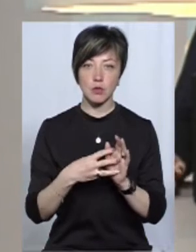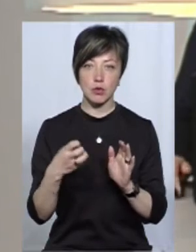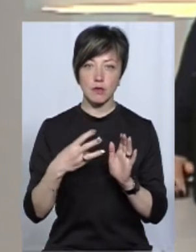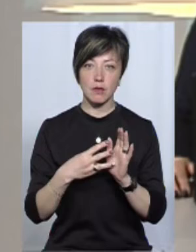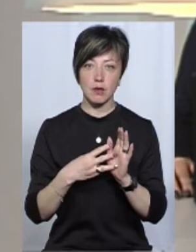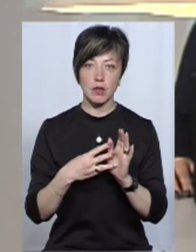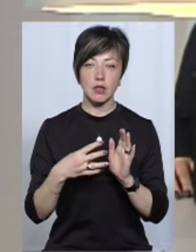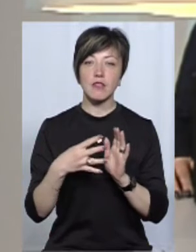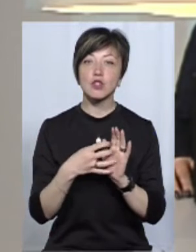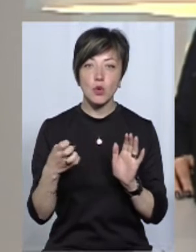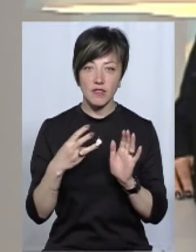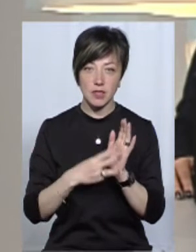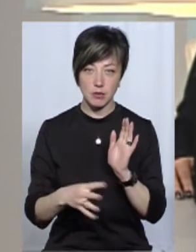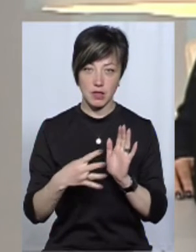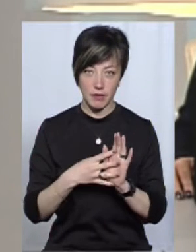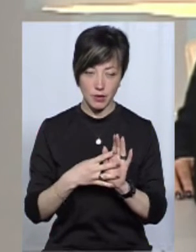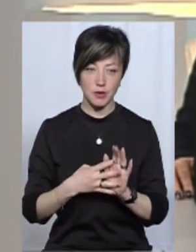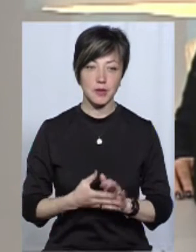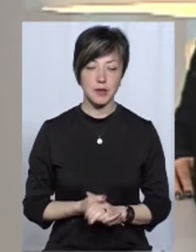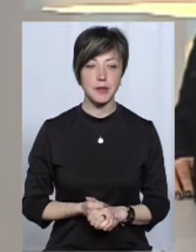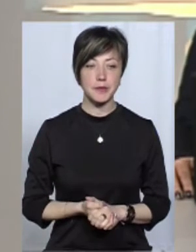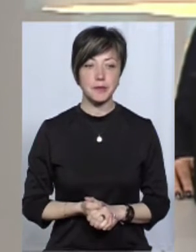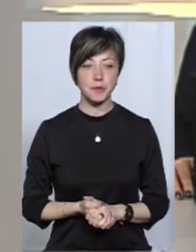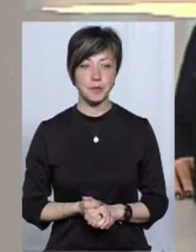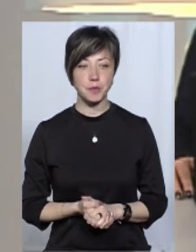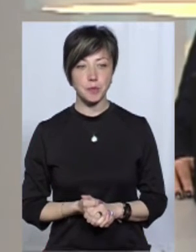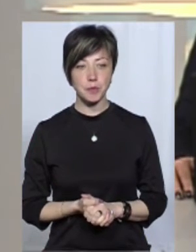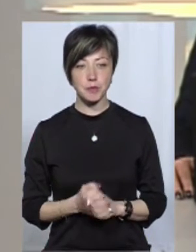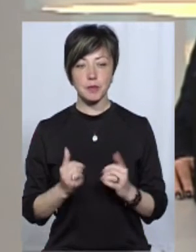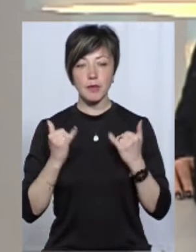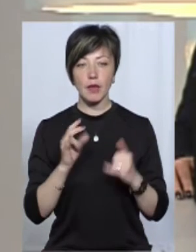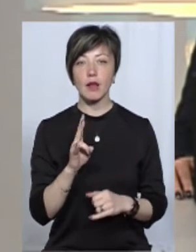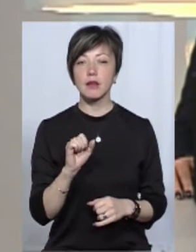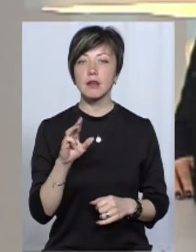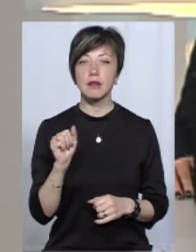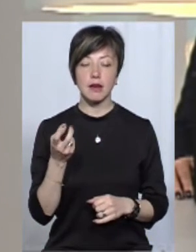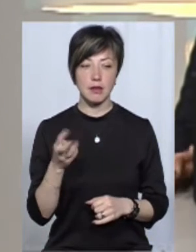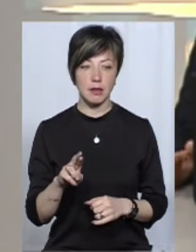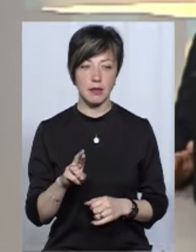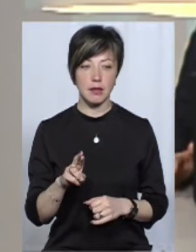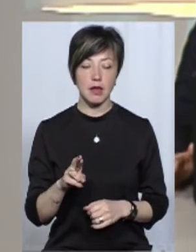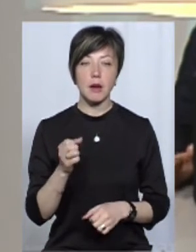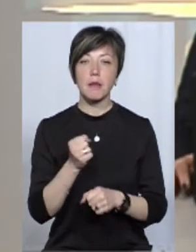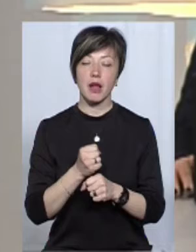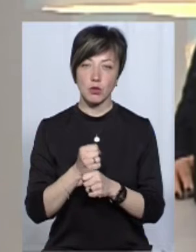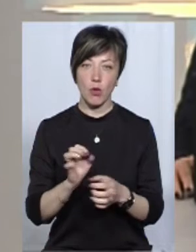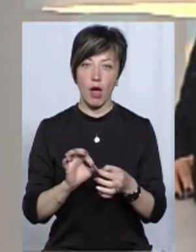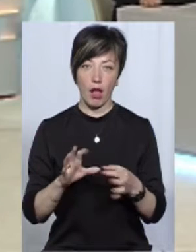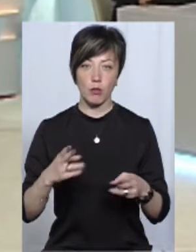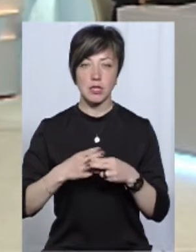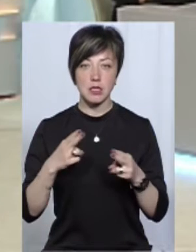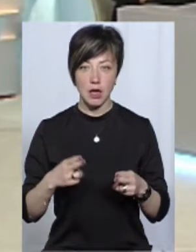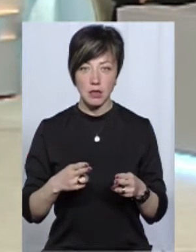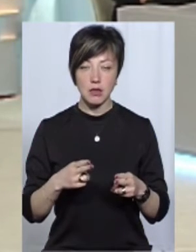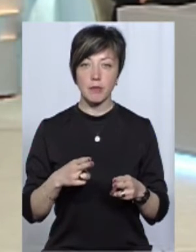році. Пані Наталі, працює атомна станція.